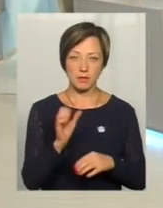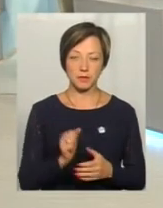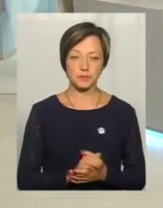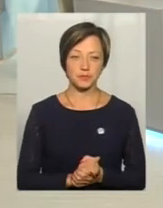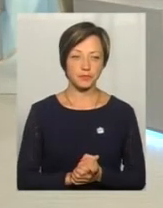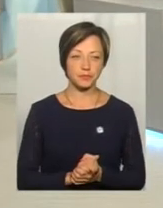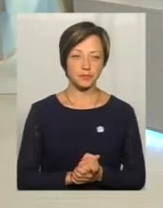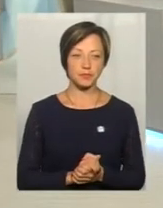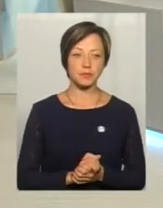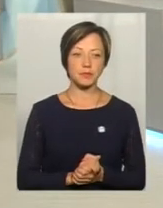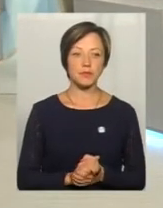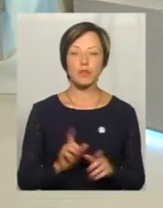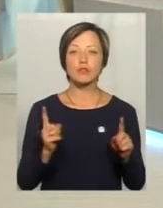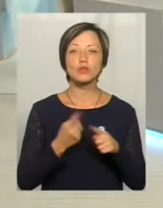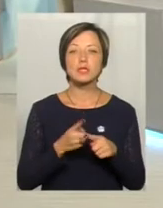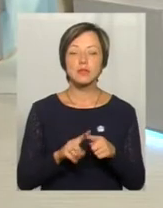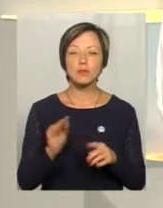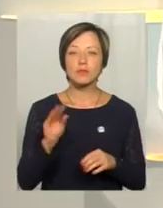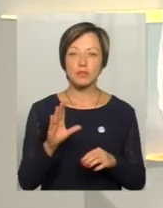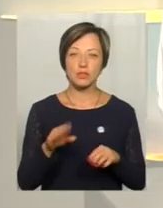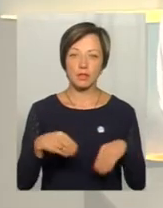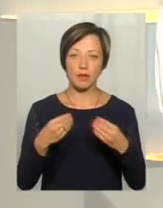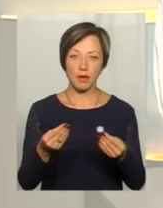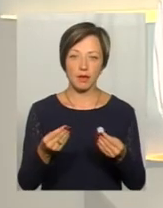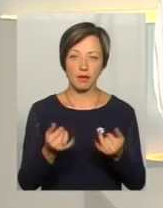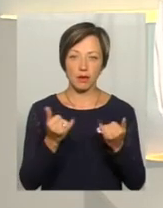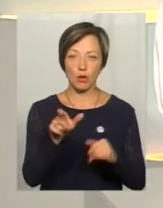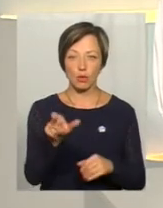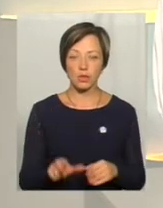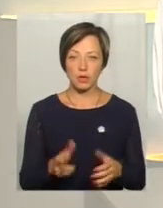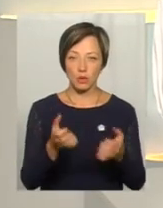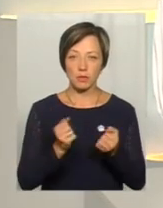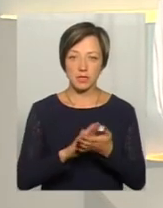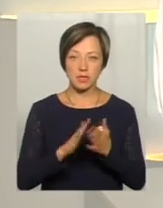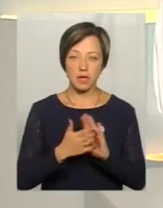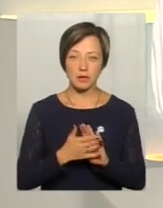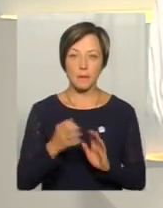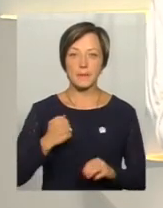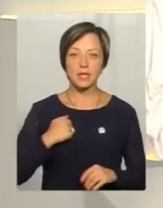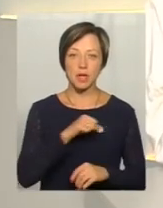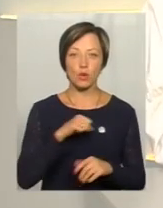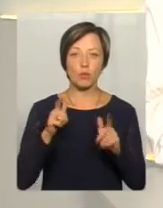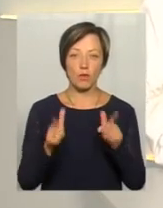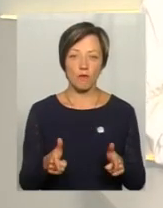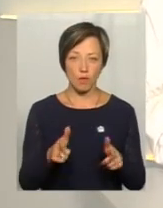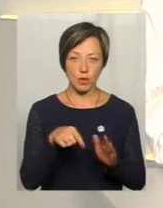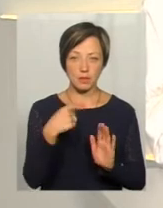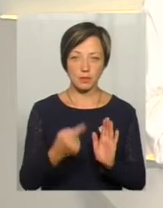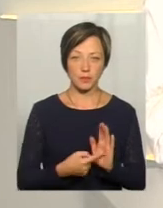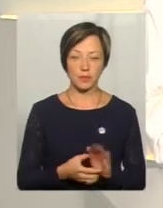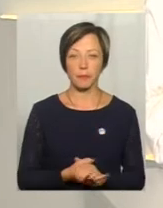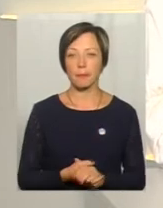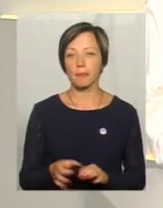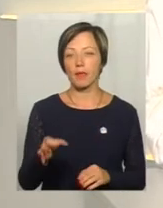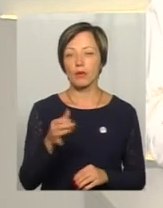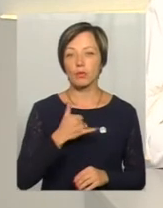А от що, зрештою, це посвідчення дає для людини, яка отримує статус бійця-добровольця? Ну, в нас в